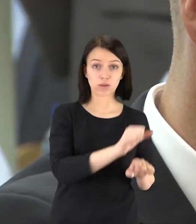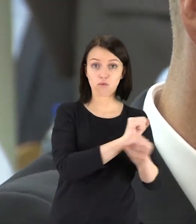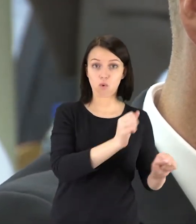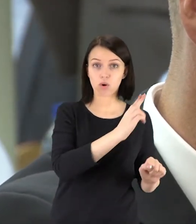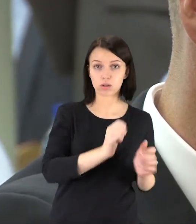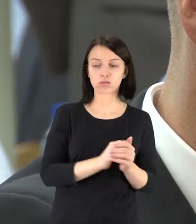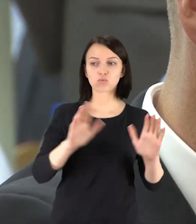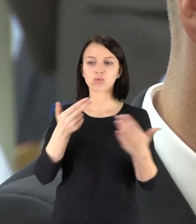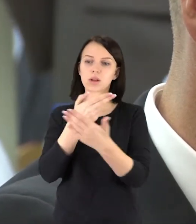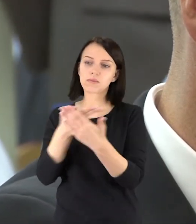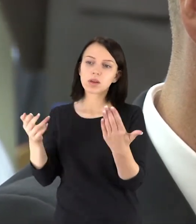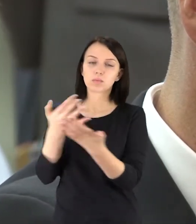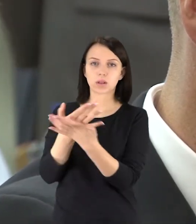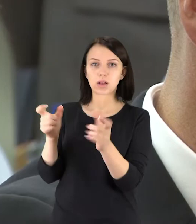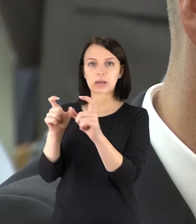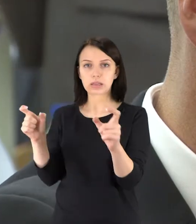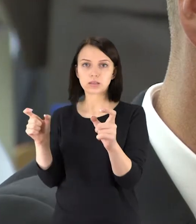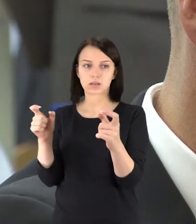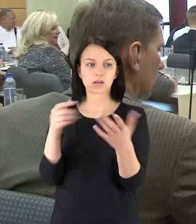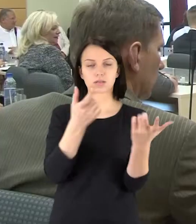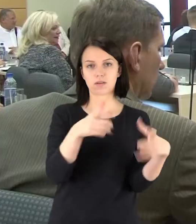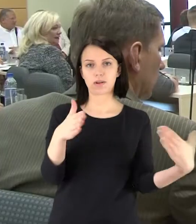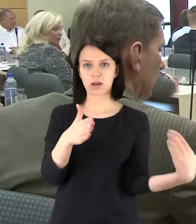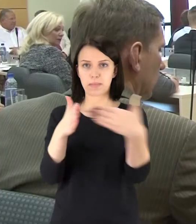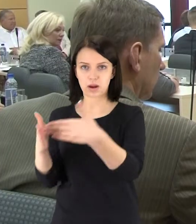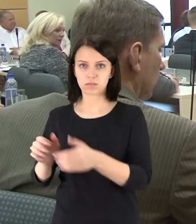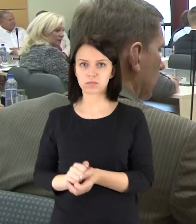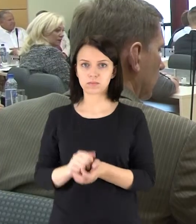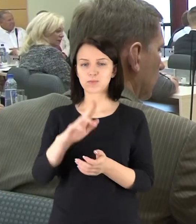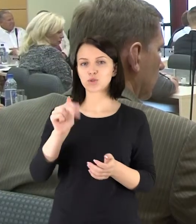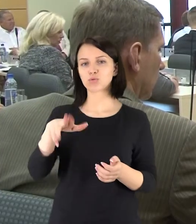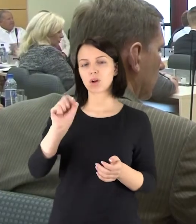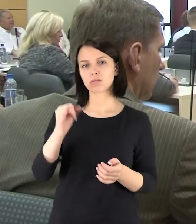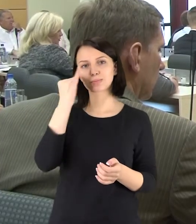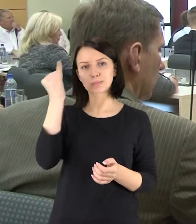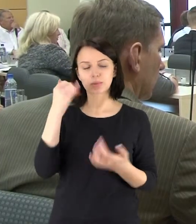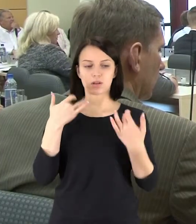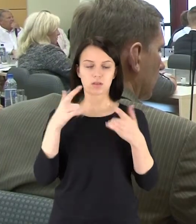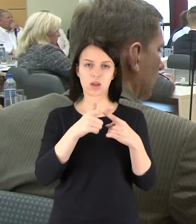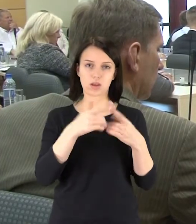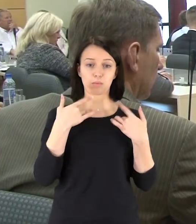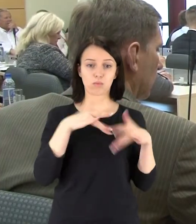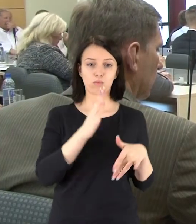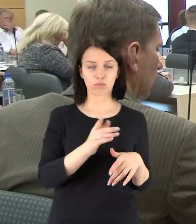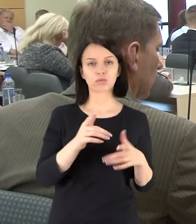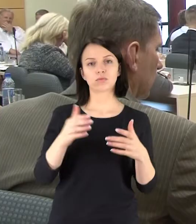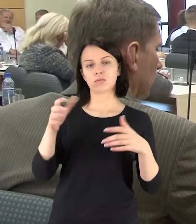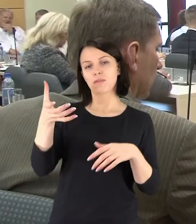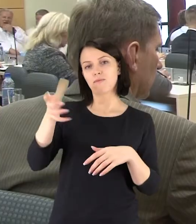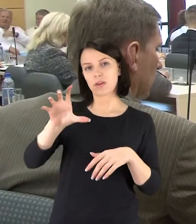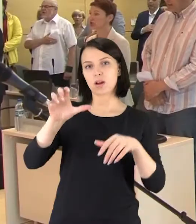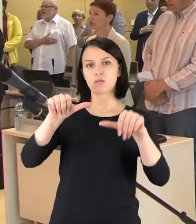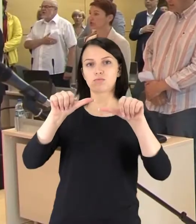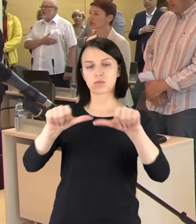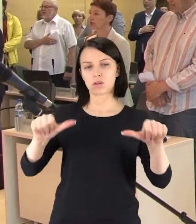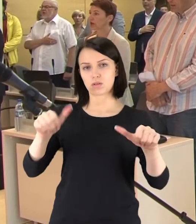asmuo, kurio vadovaujamos įstigo savininkų ar dalininkė yra savivaldybė. Mindukas Žukauskas nusprendė atsistatydinti iš tarybos nario pareigų ir apie